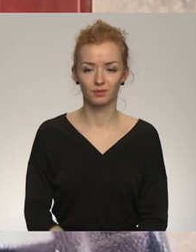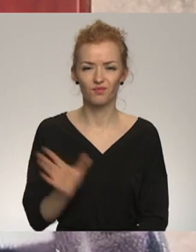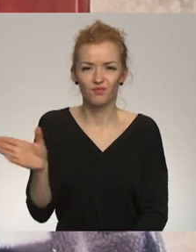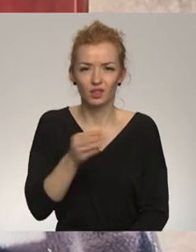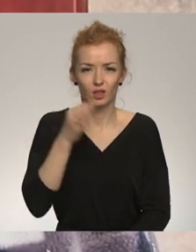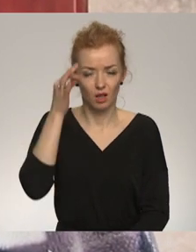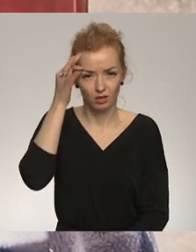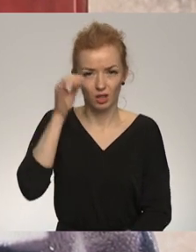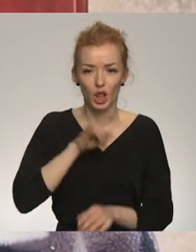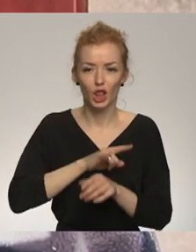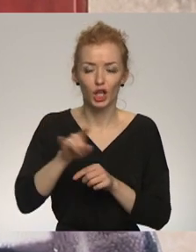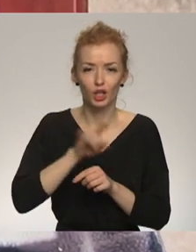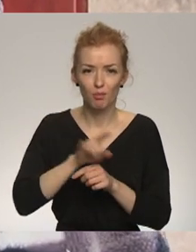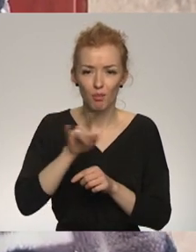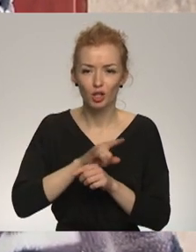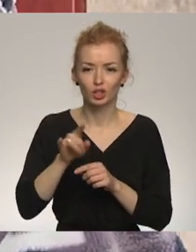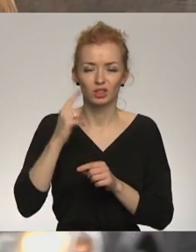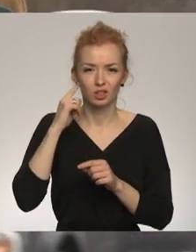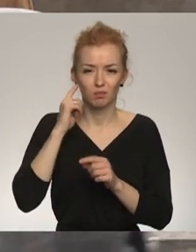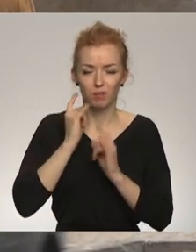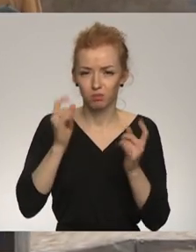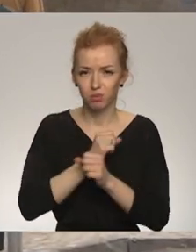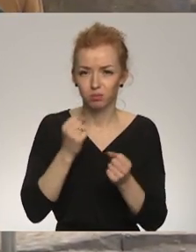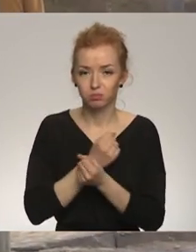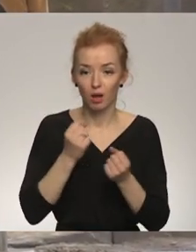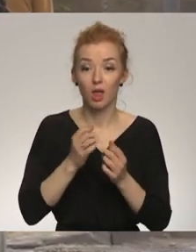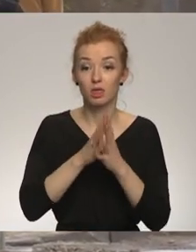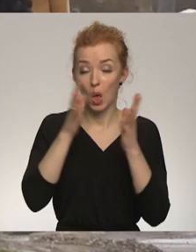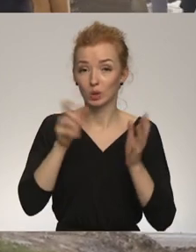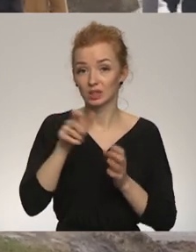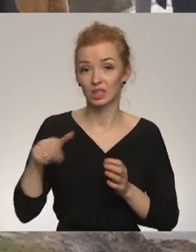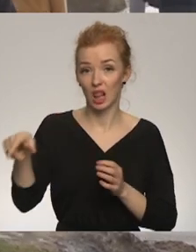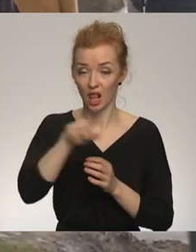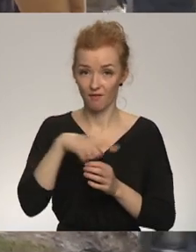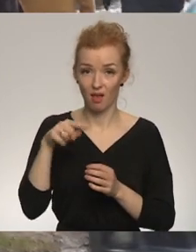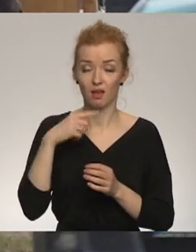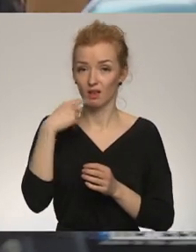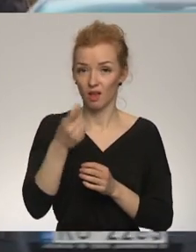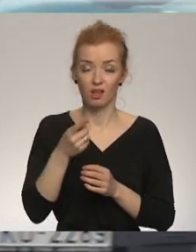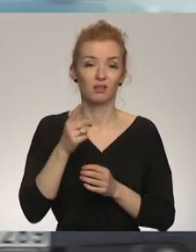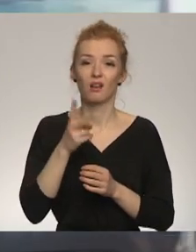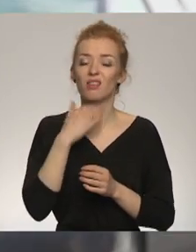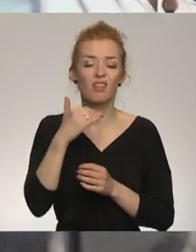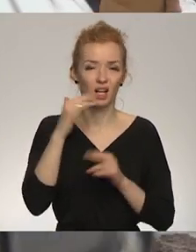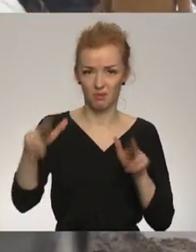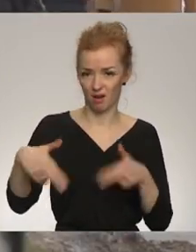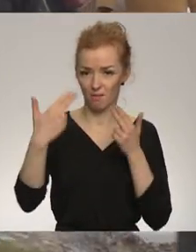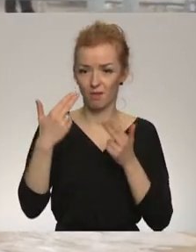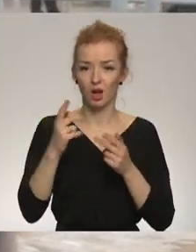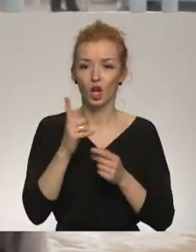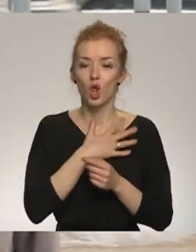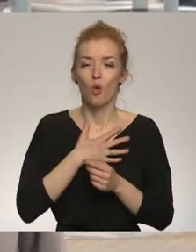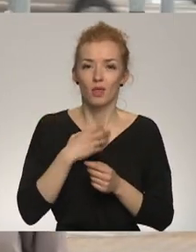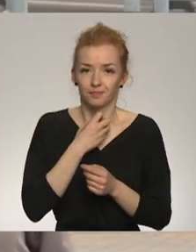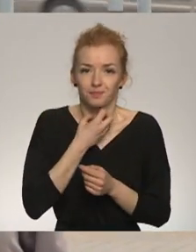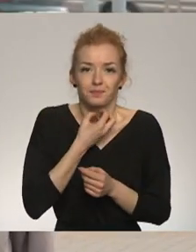lidmašīnas tie, tās šaušanas. Daudzi citi retēvē aptaujātie iedzīvotāji nevēlējās runāt kamerā. Esot rūkts